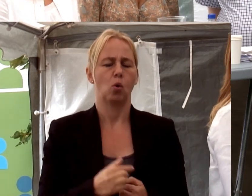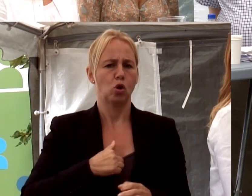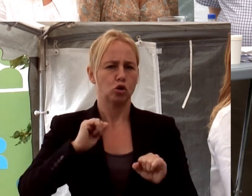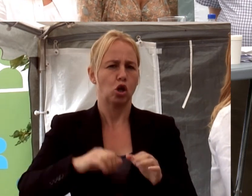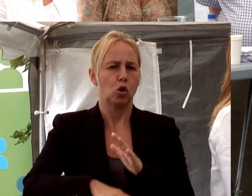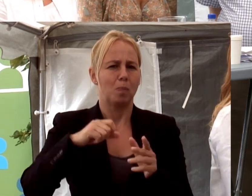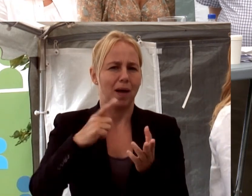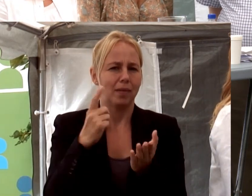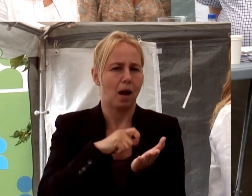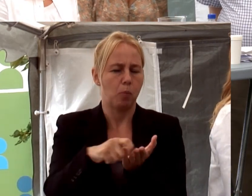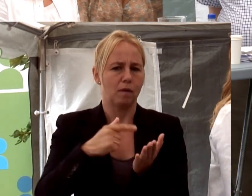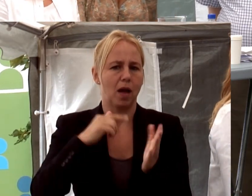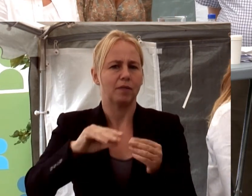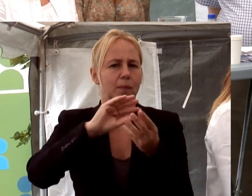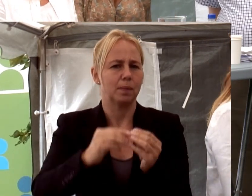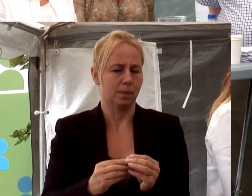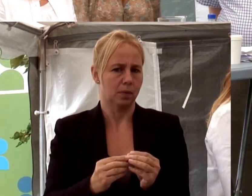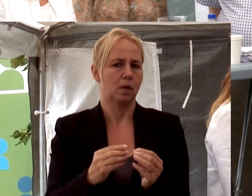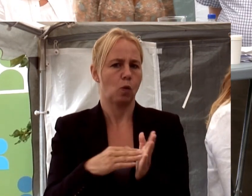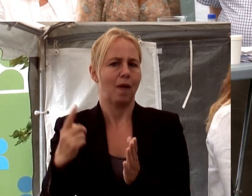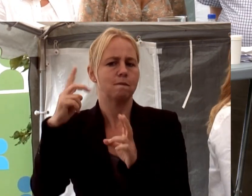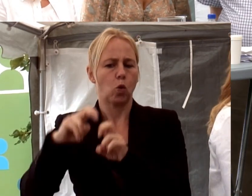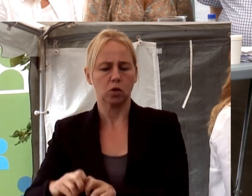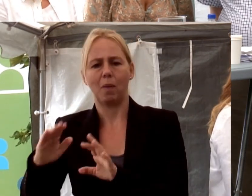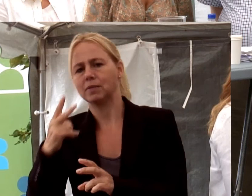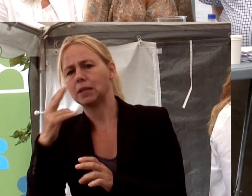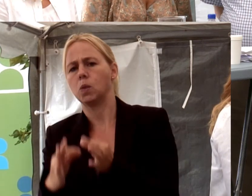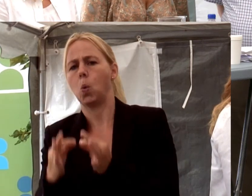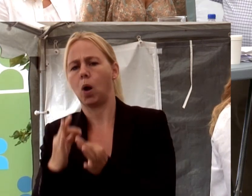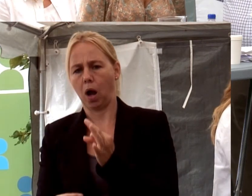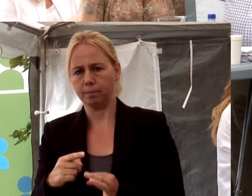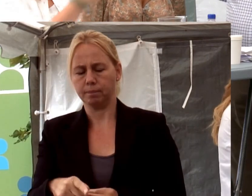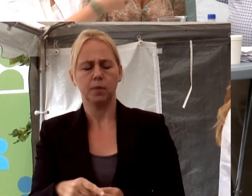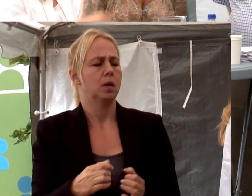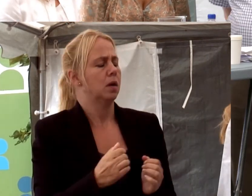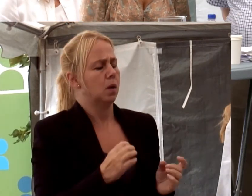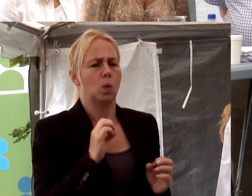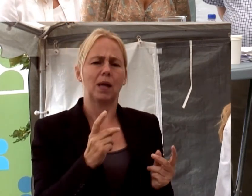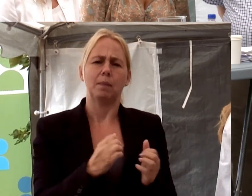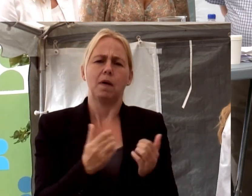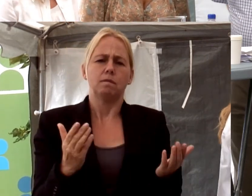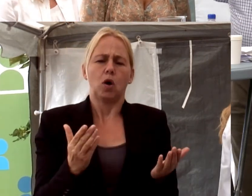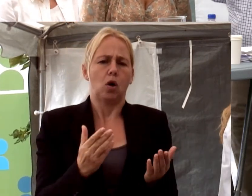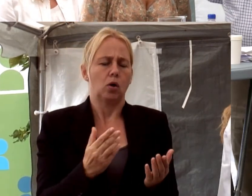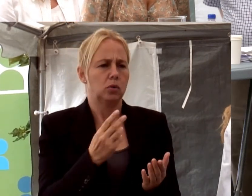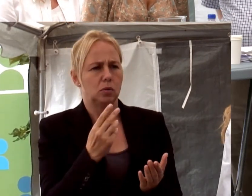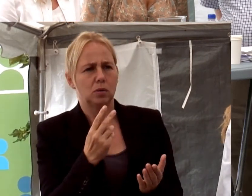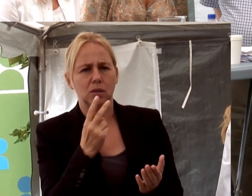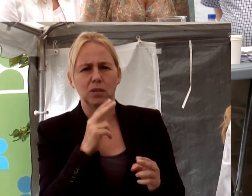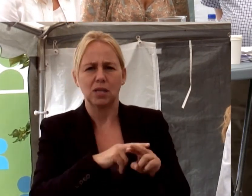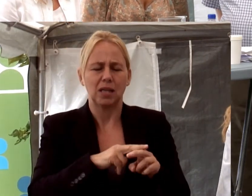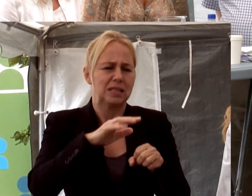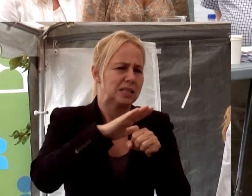som vi tog fram här för ett tag som en forskare som undersökte det här lite närmare. Men vad är det mer som man känner sig